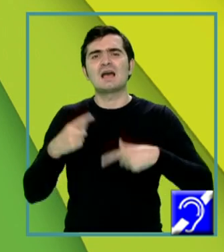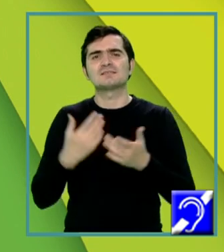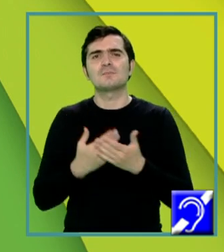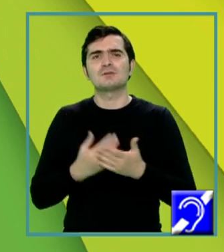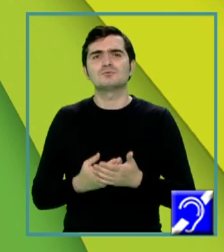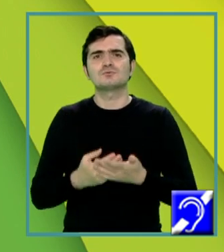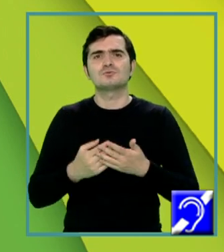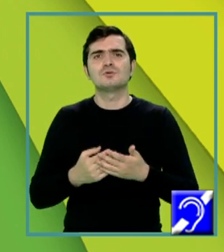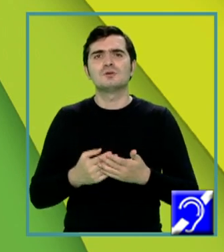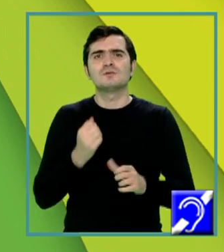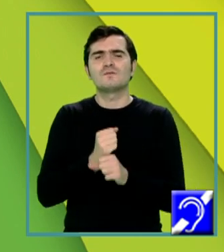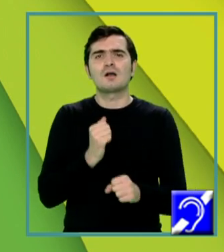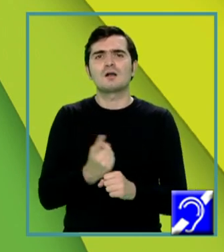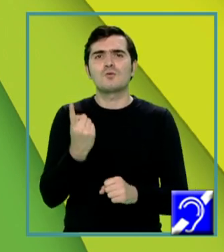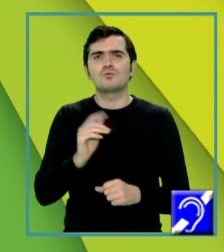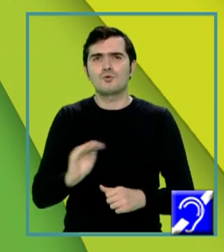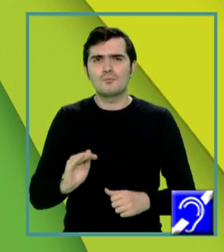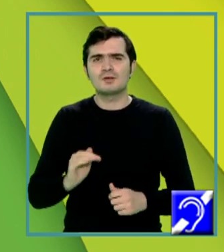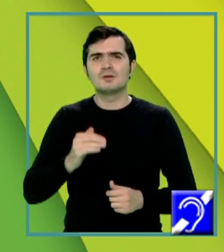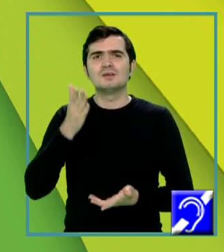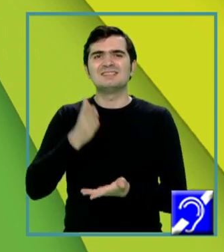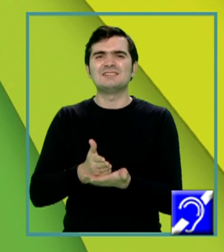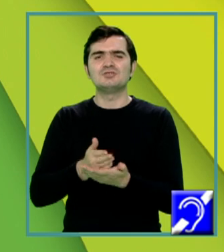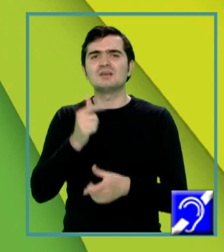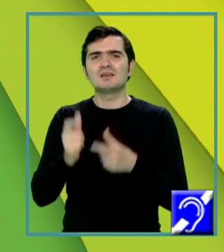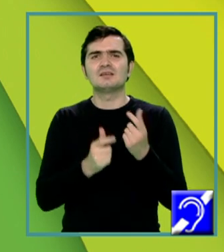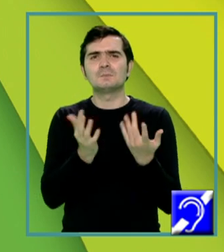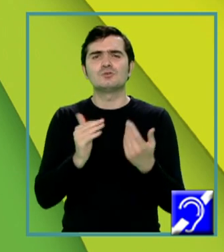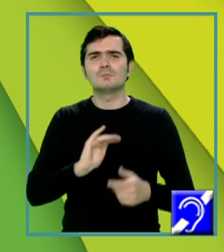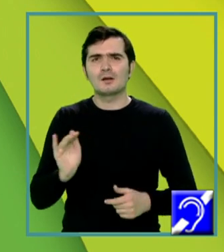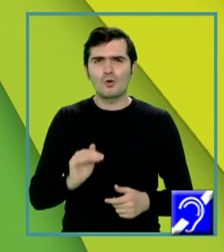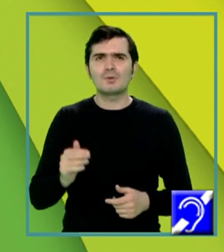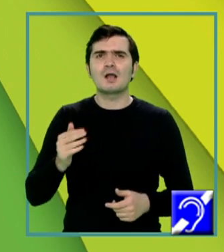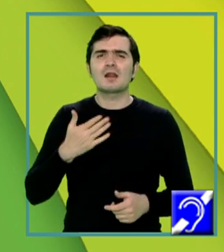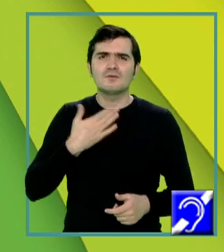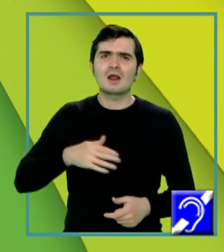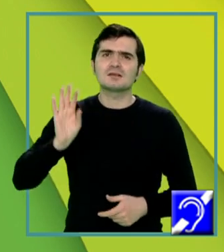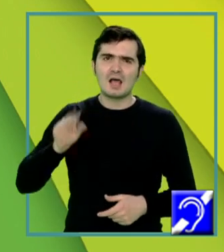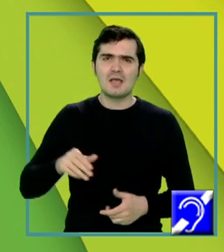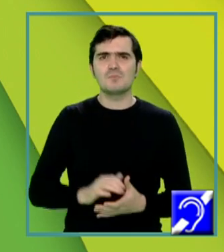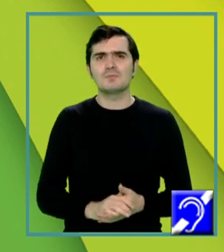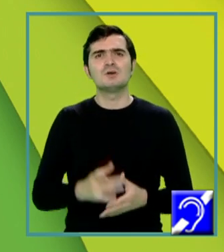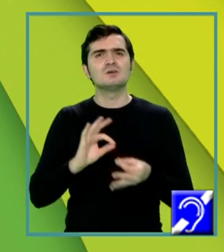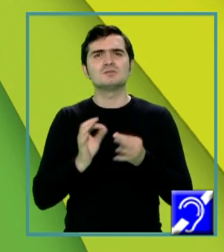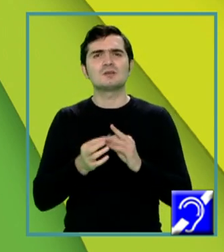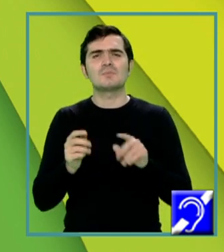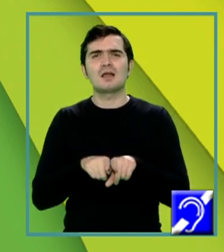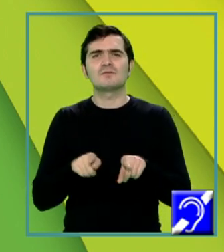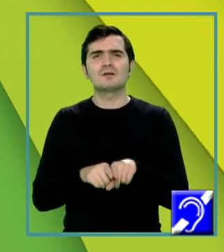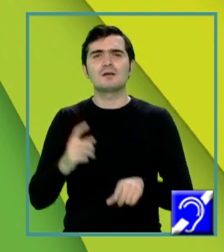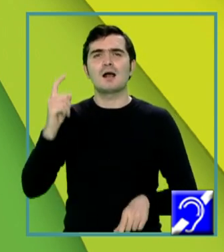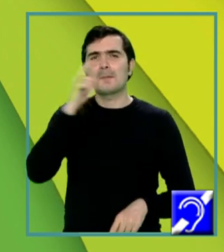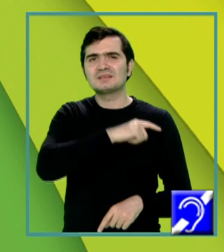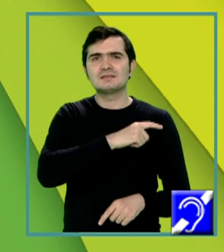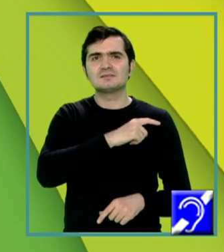concepție, asupra numărului de copii pe care dorește să îi aibă și pe care poate să îi crească. Presupune absența unor